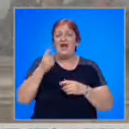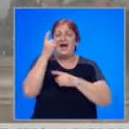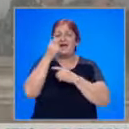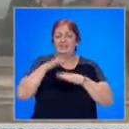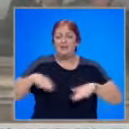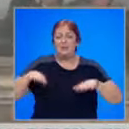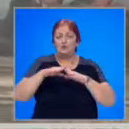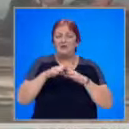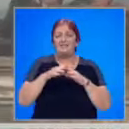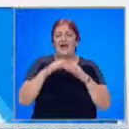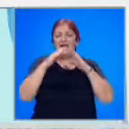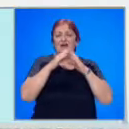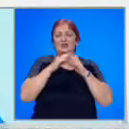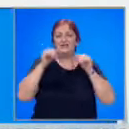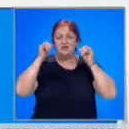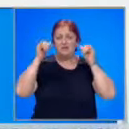площадка и ферма.